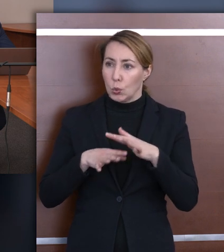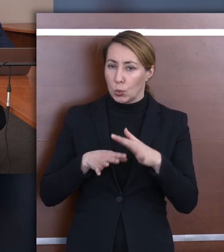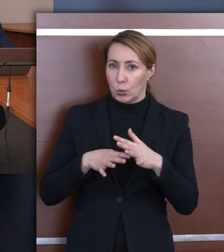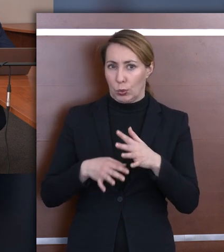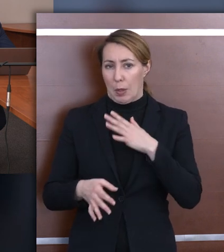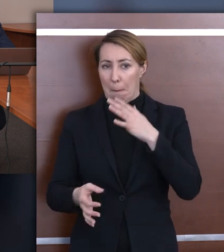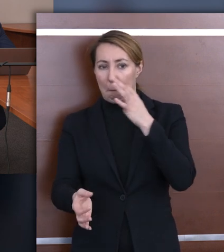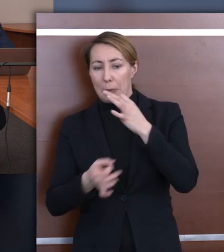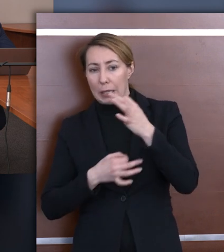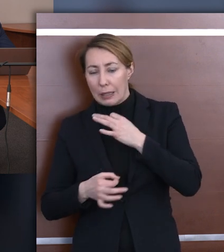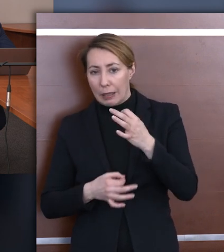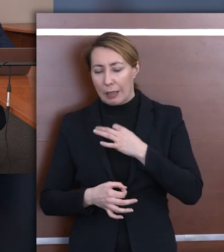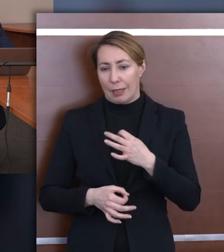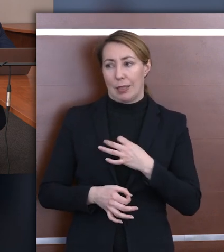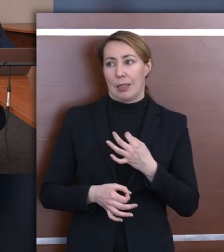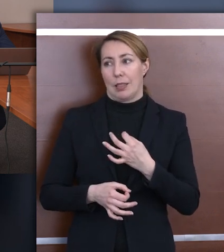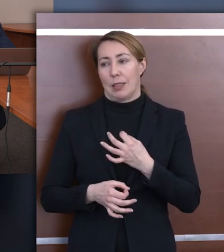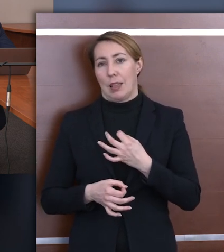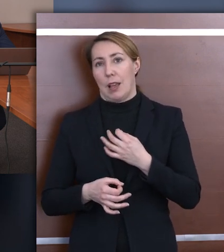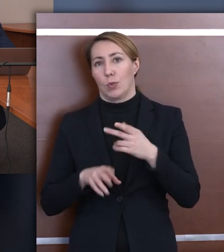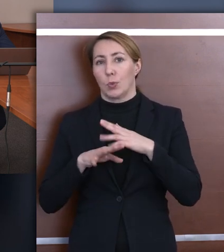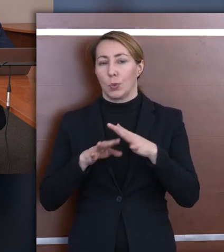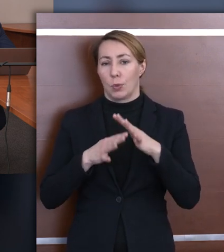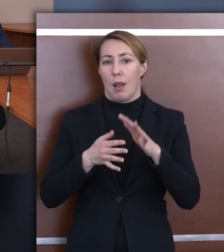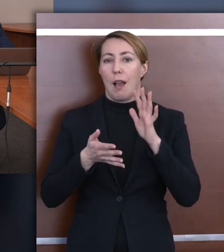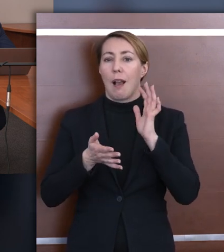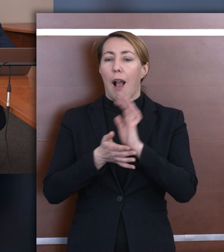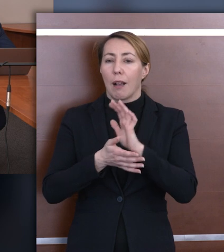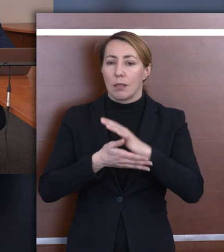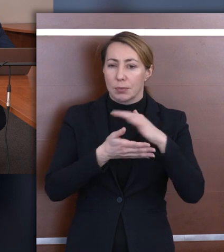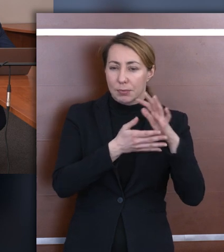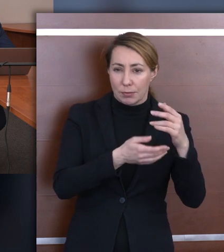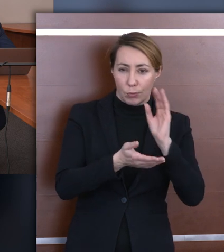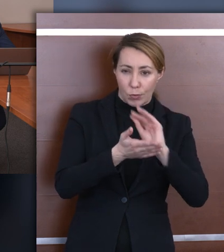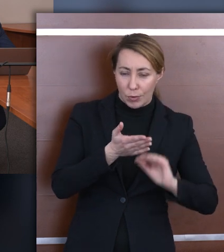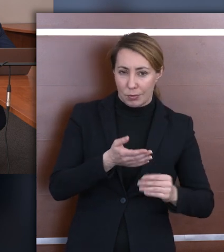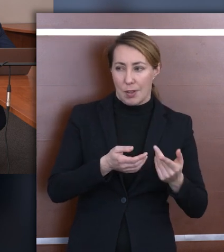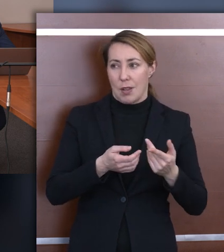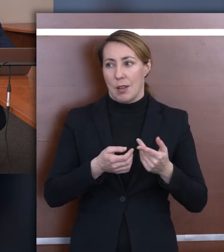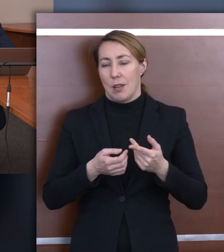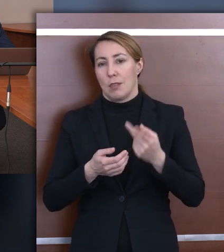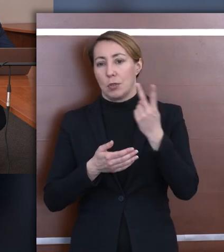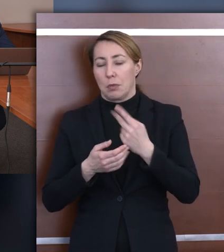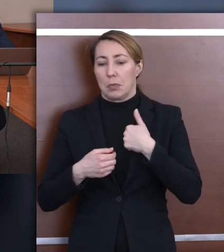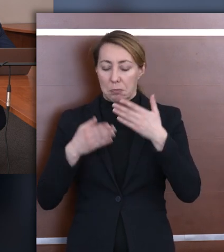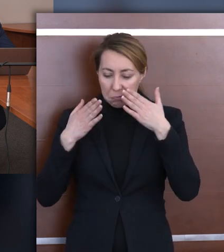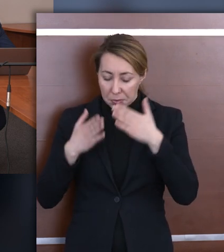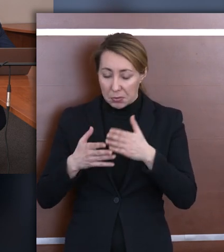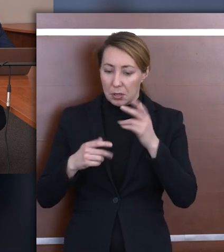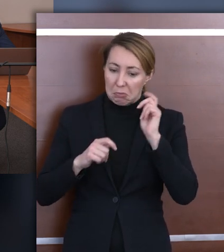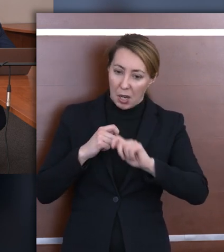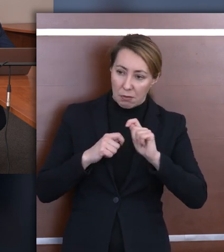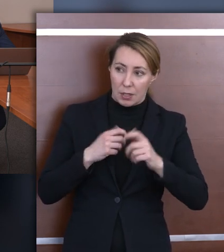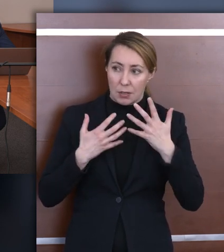pytań, artykułów prasowych, dosyć dużo w mediach możemy o tym przeczytać, chcieliśmy się nad tym pochylić